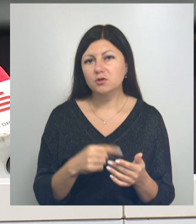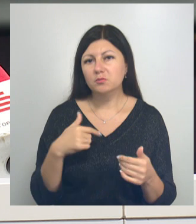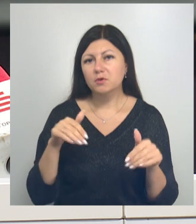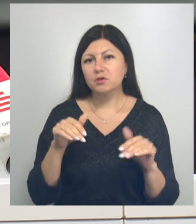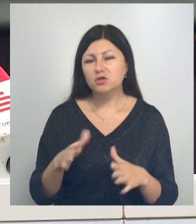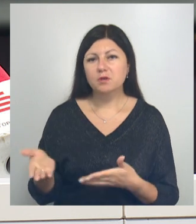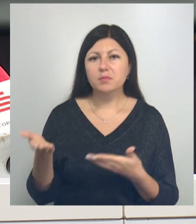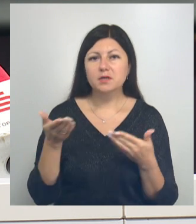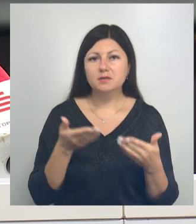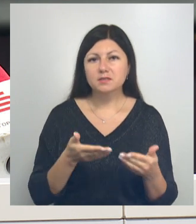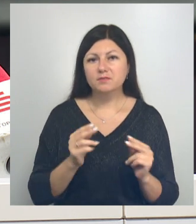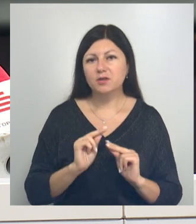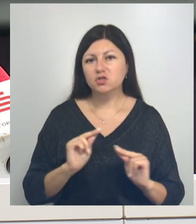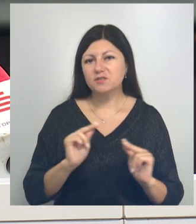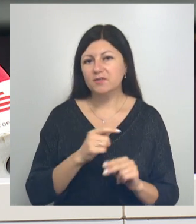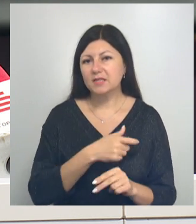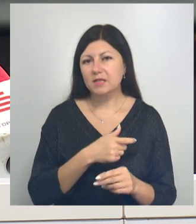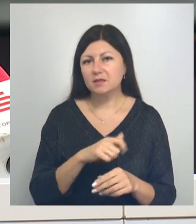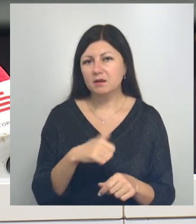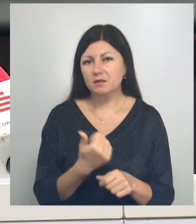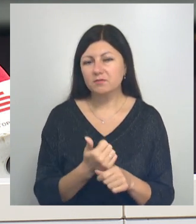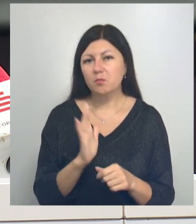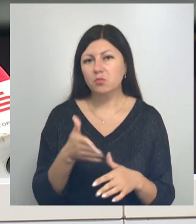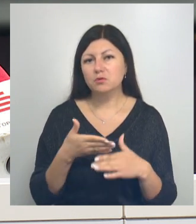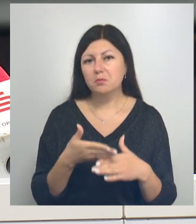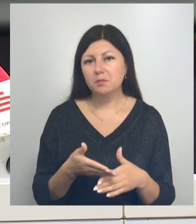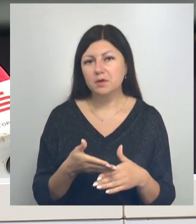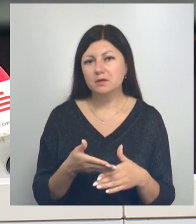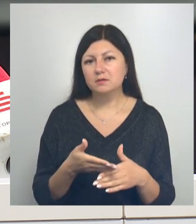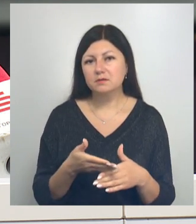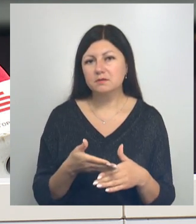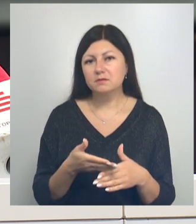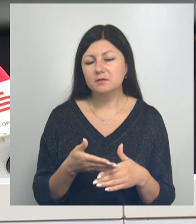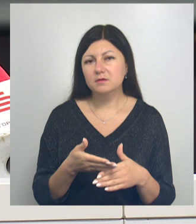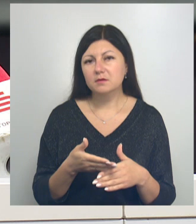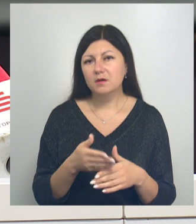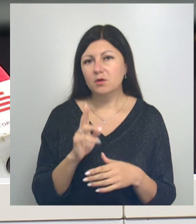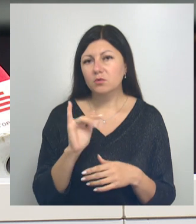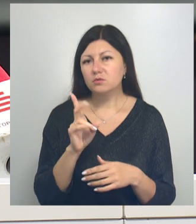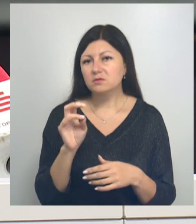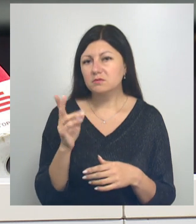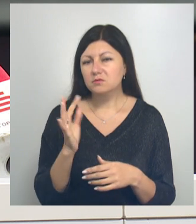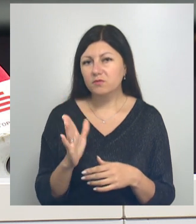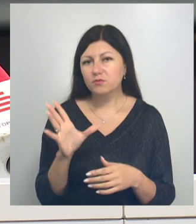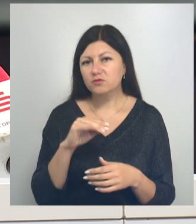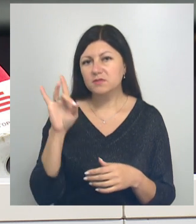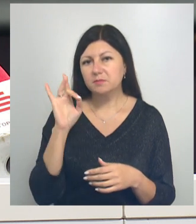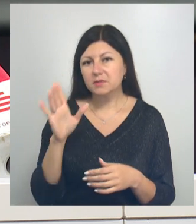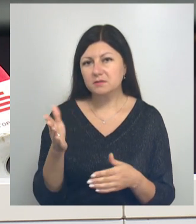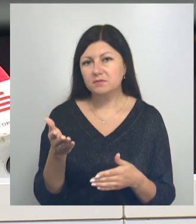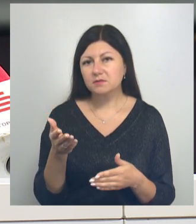решили пригласить его в качестве тренера главного. И помогать ему будет Леонид Кузнецов, тоже всем известный.